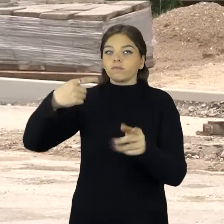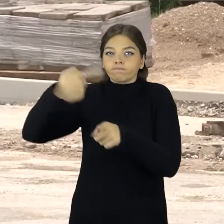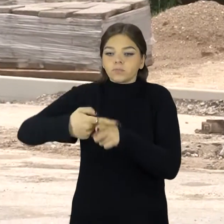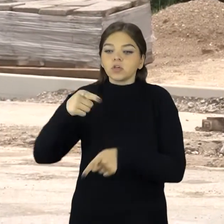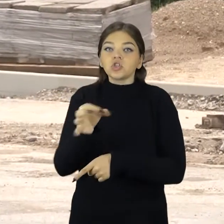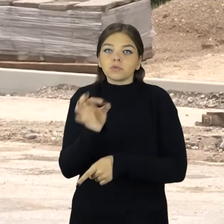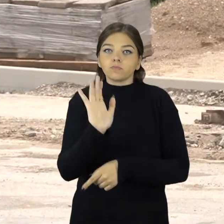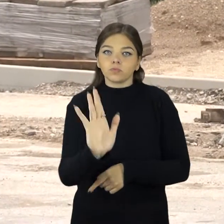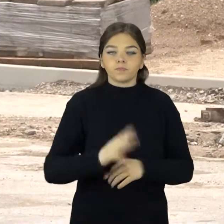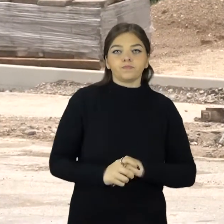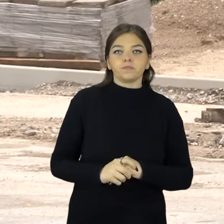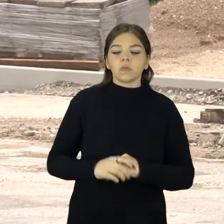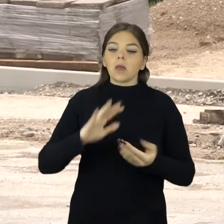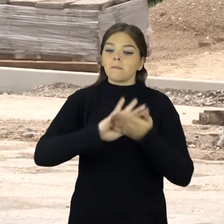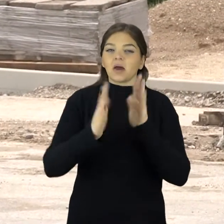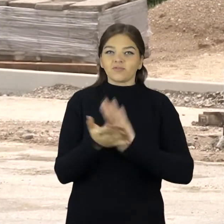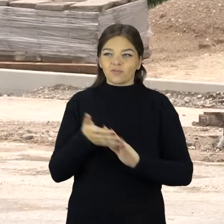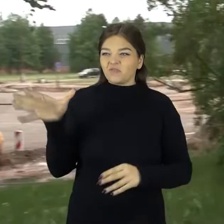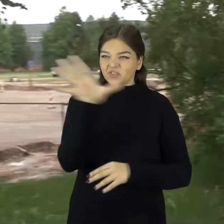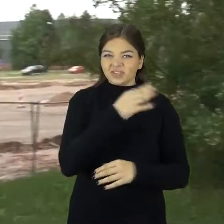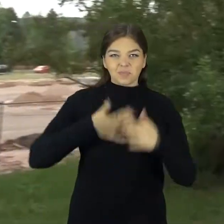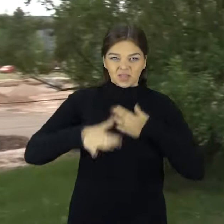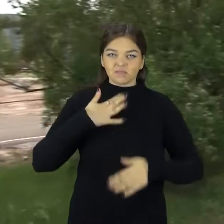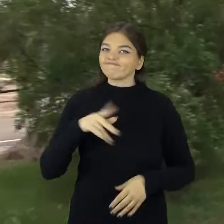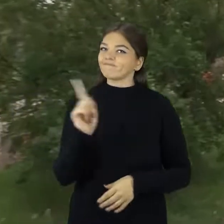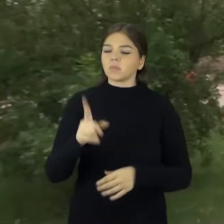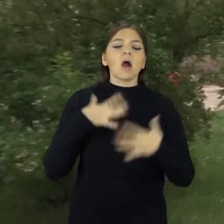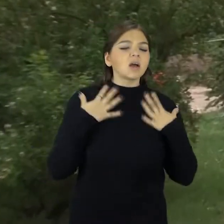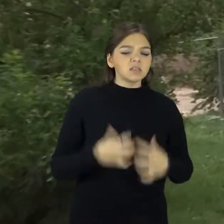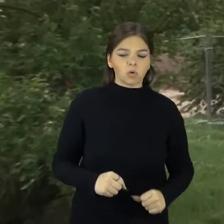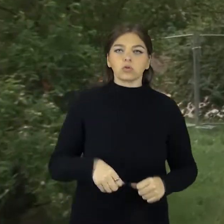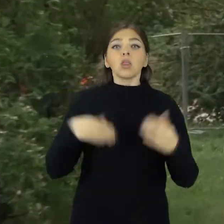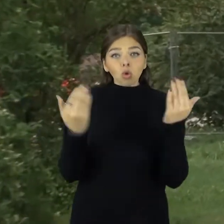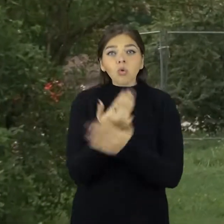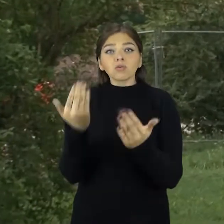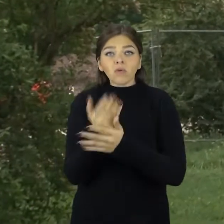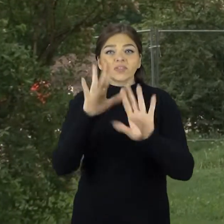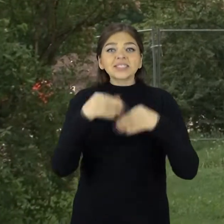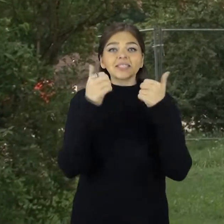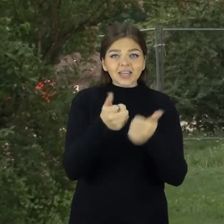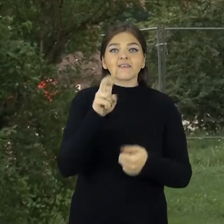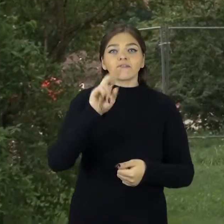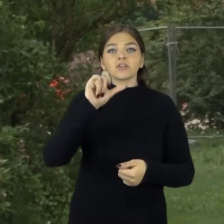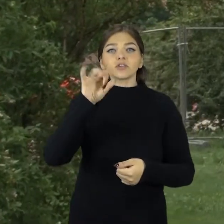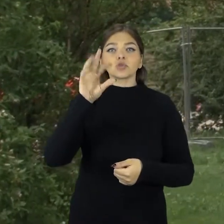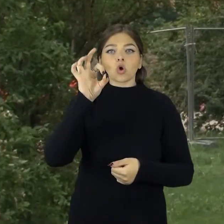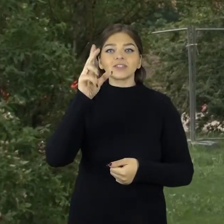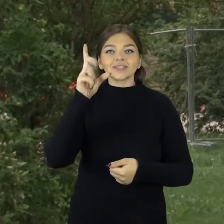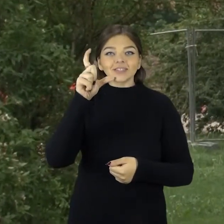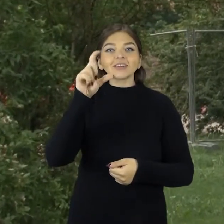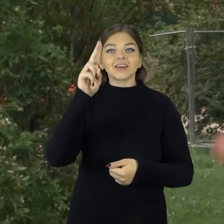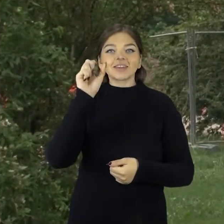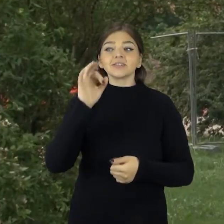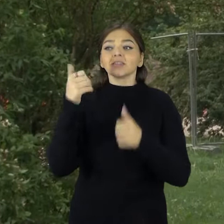žiedą. Tokiomis pertarkomis patengyti ne visis. Nu, atsibodo, mes už naujovės, viskas gerai, už viso atsipo, viskas gerai.